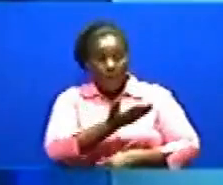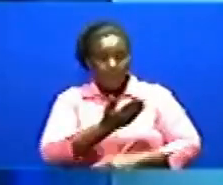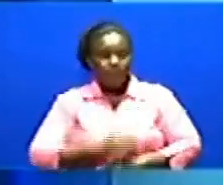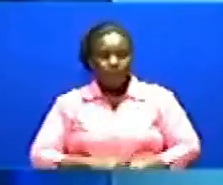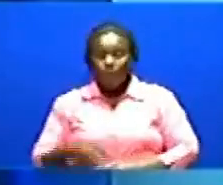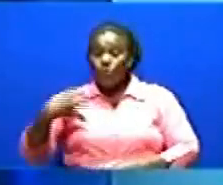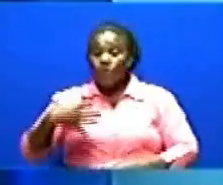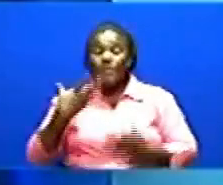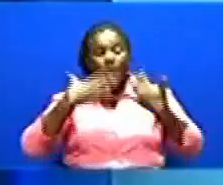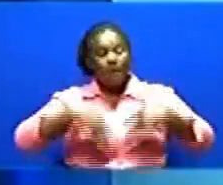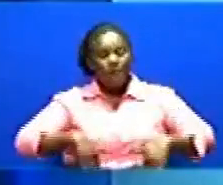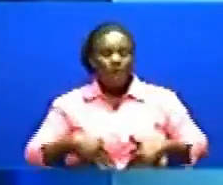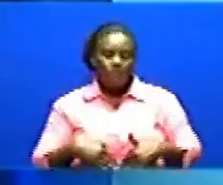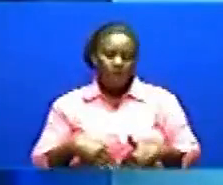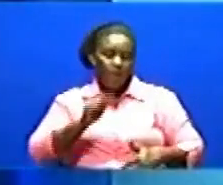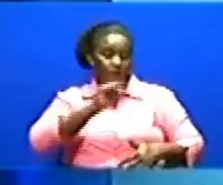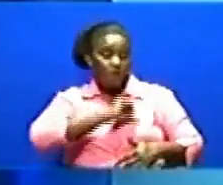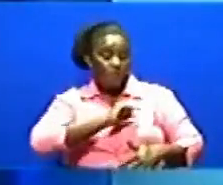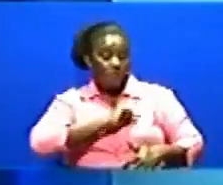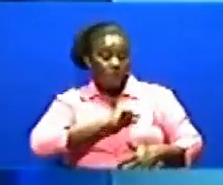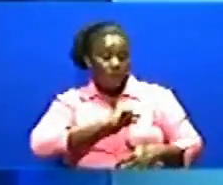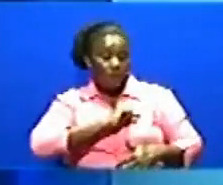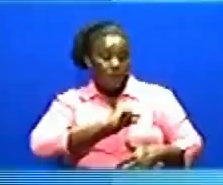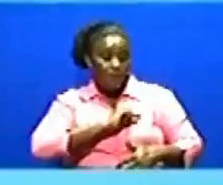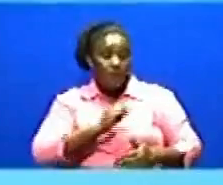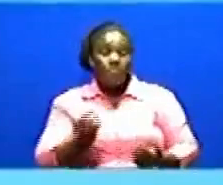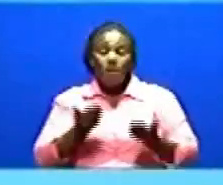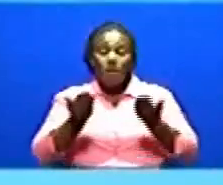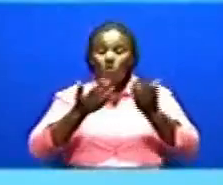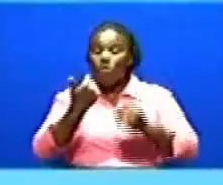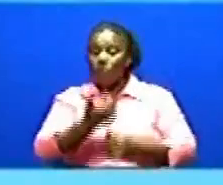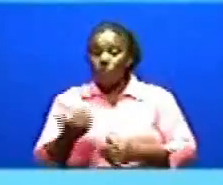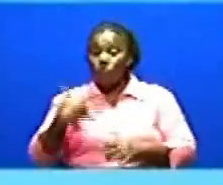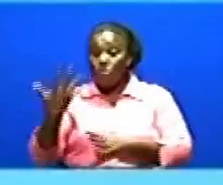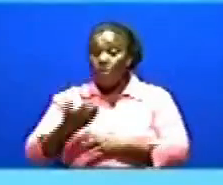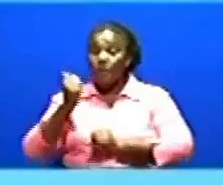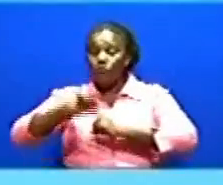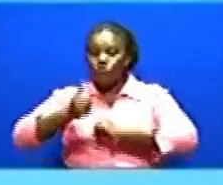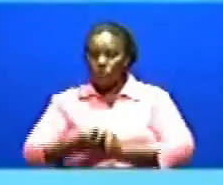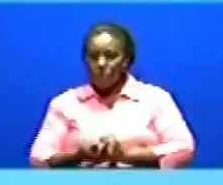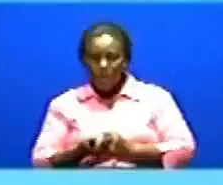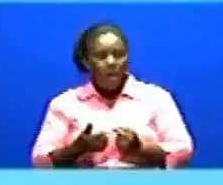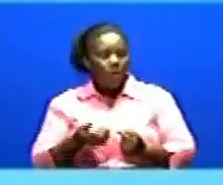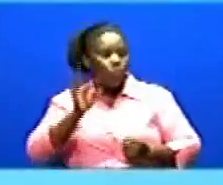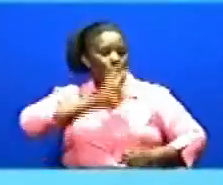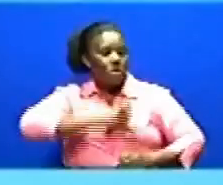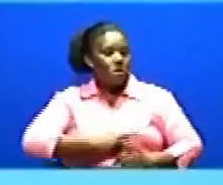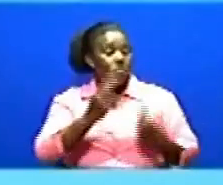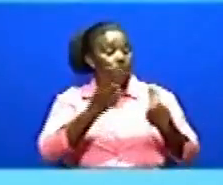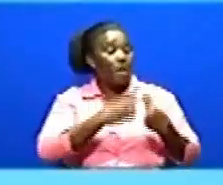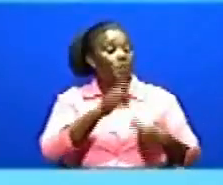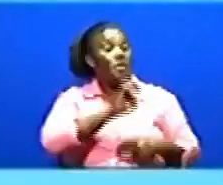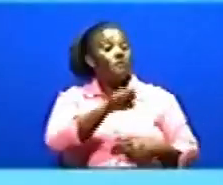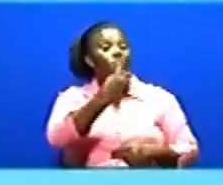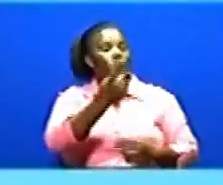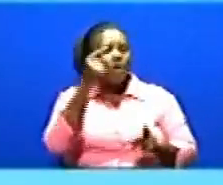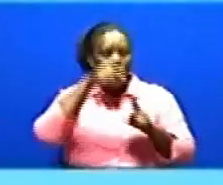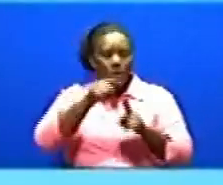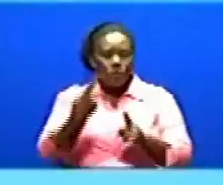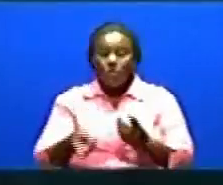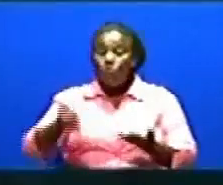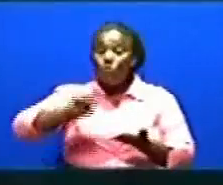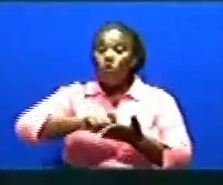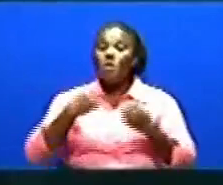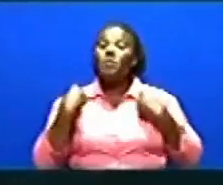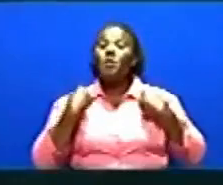wizaraya Afya maendeloe ya jamii jinsi ya wazena watoto Imepata kibali Chakwa jiri madaktari itakriba ni alfumoja Ili kuungeza nguvu kazi